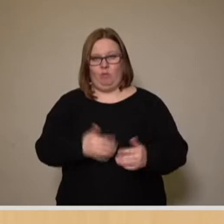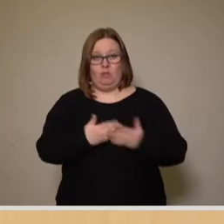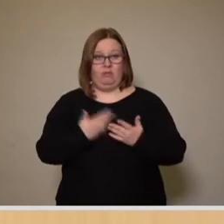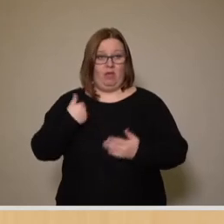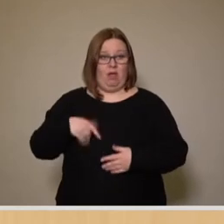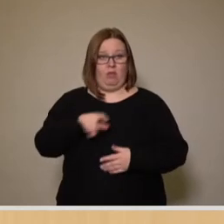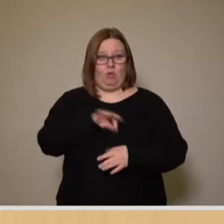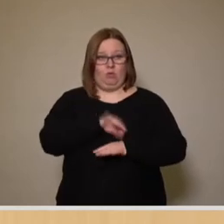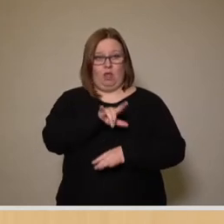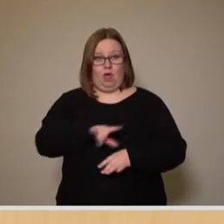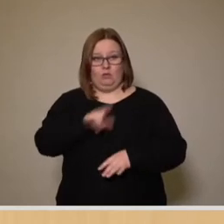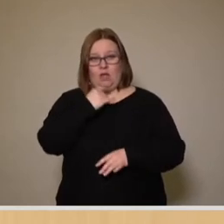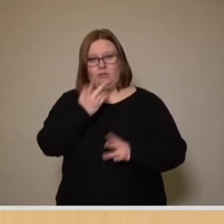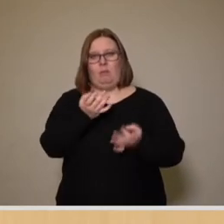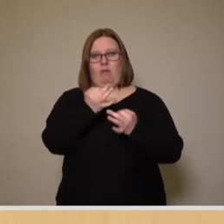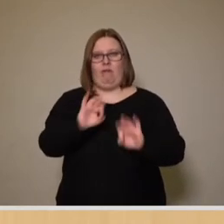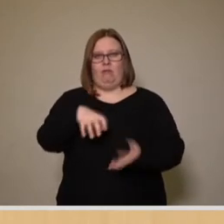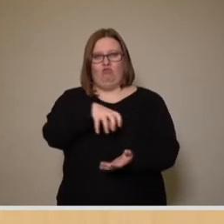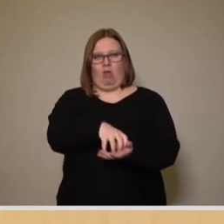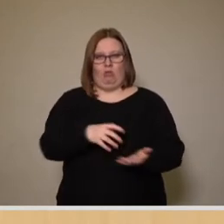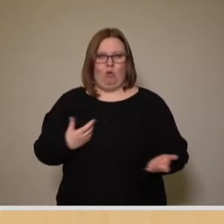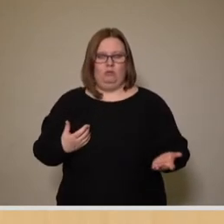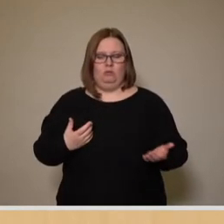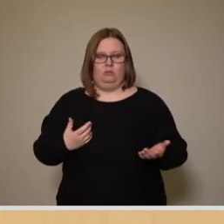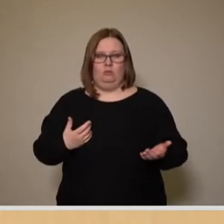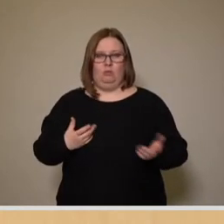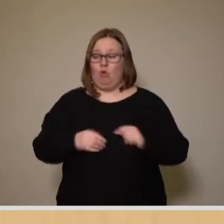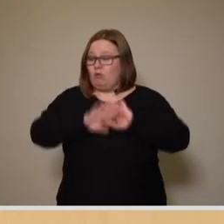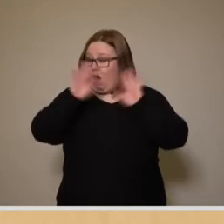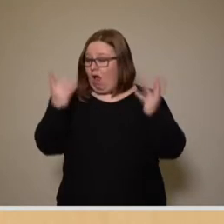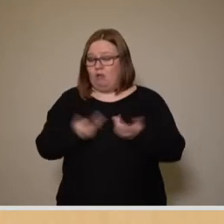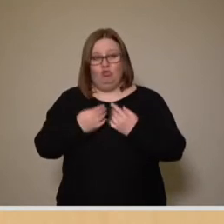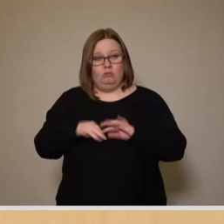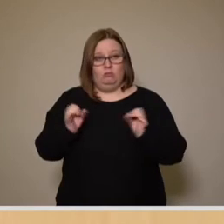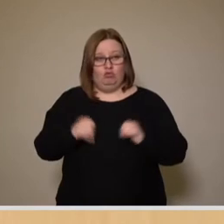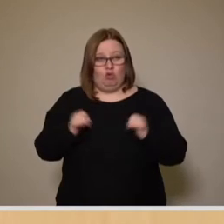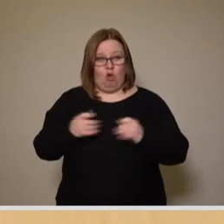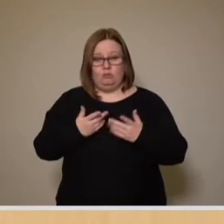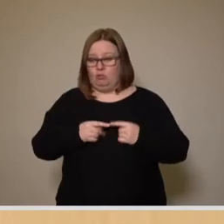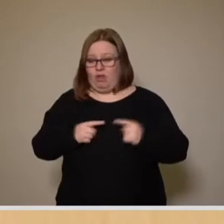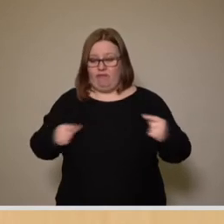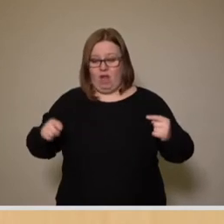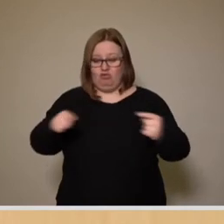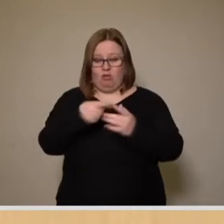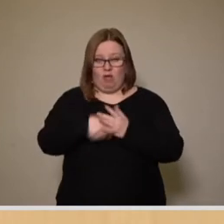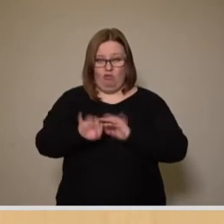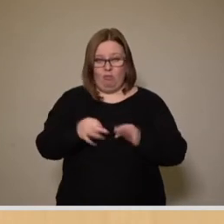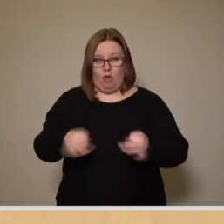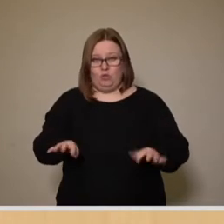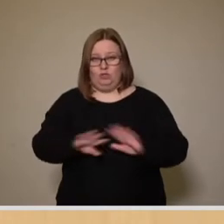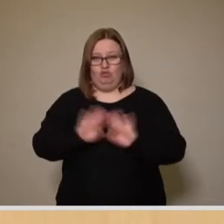es als idealen Standort bezeichnet. Hier ist alles erschlossen. Keine Fläche muss angekauft bzw.